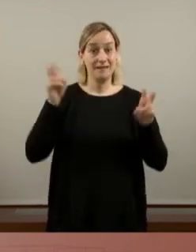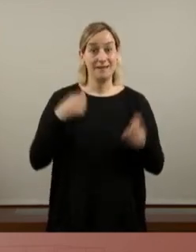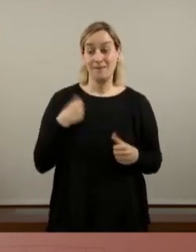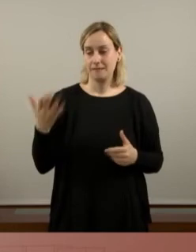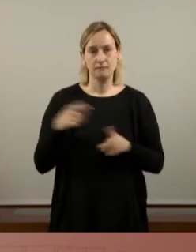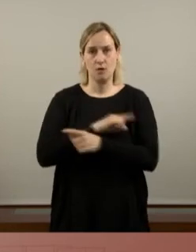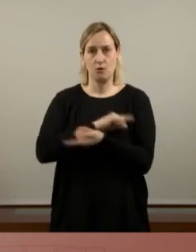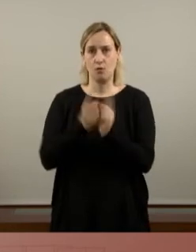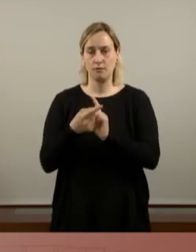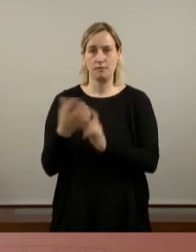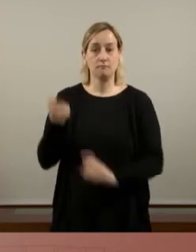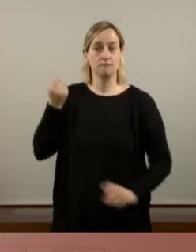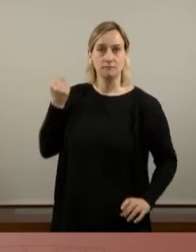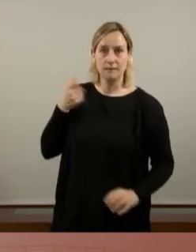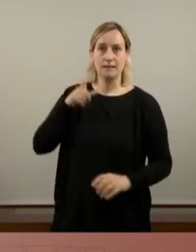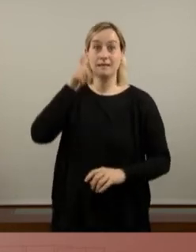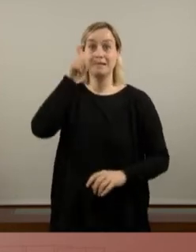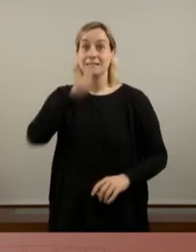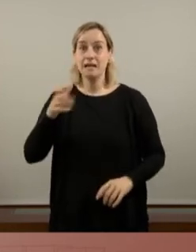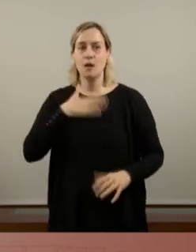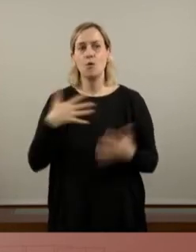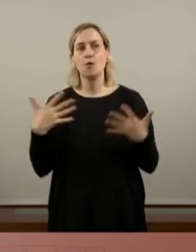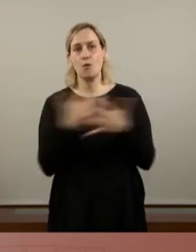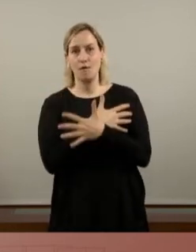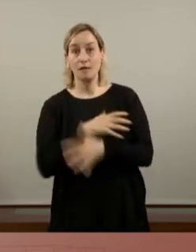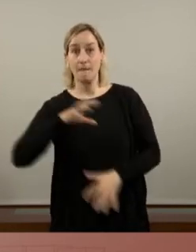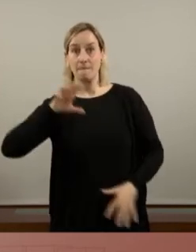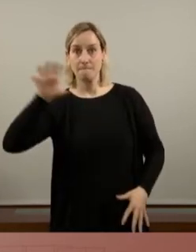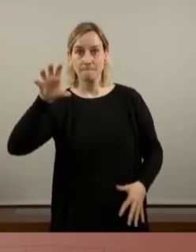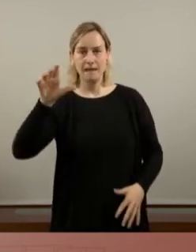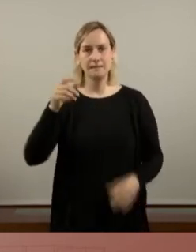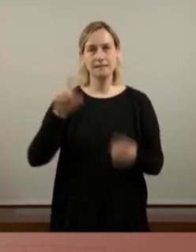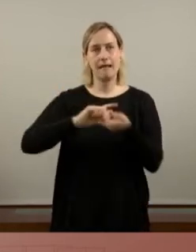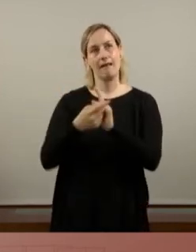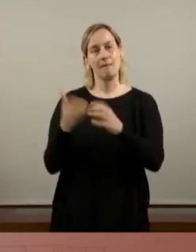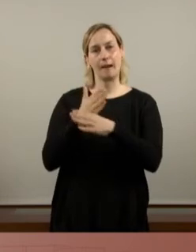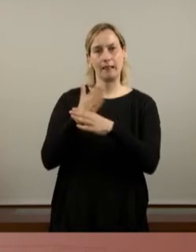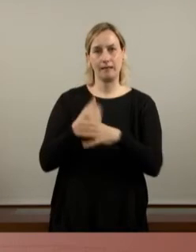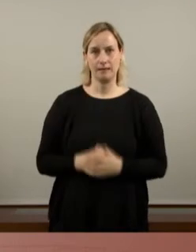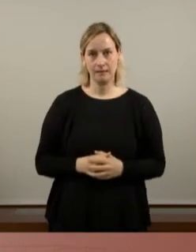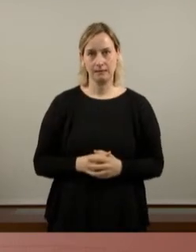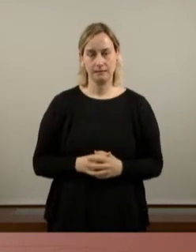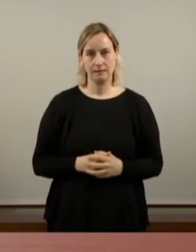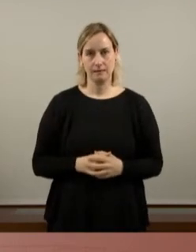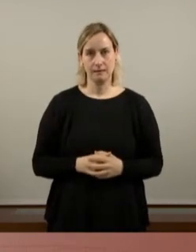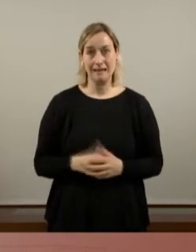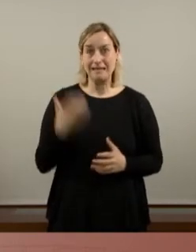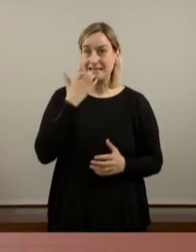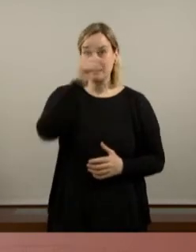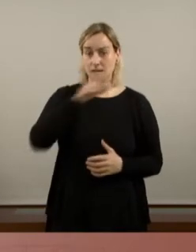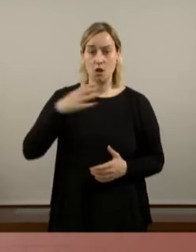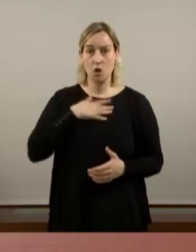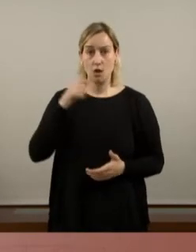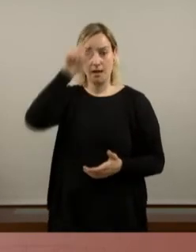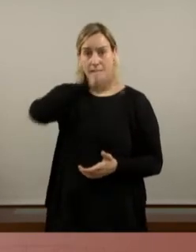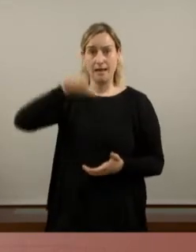davant de qui vulgui confondre país amb partit. Aquí no posi al centre la gent